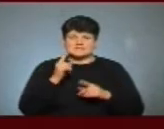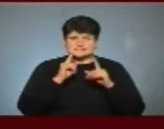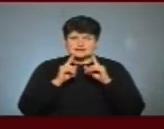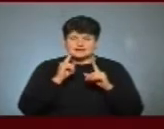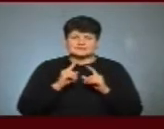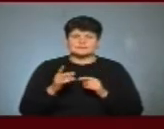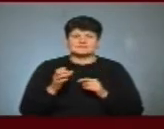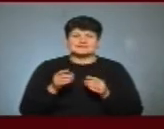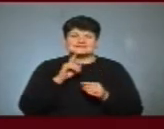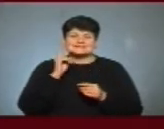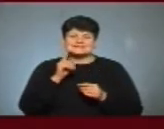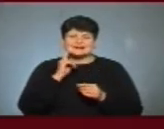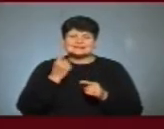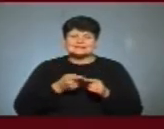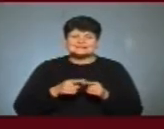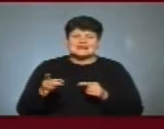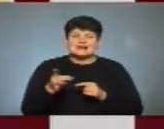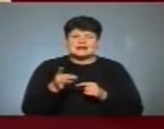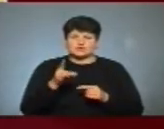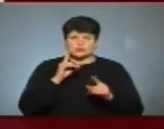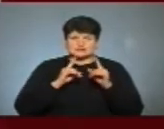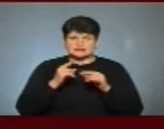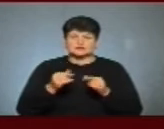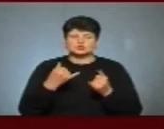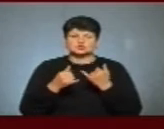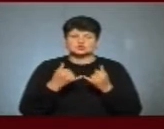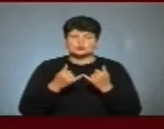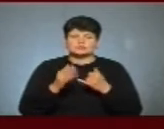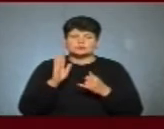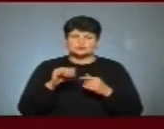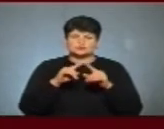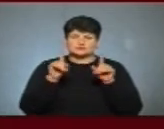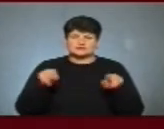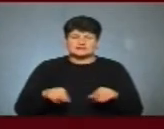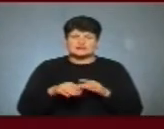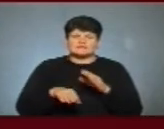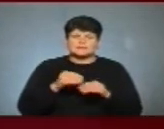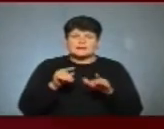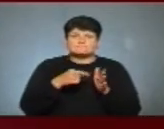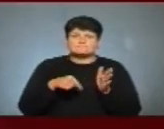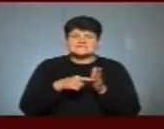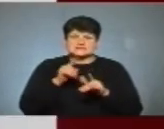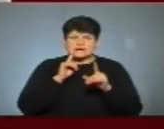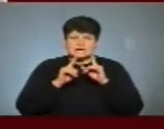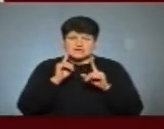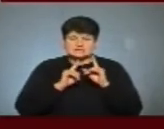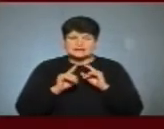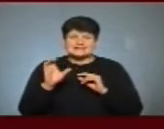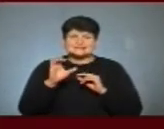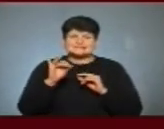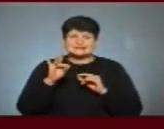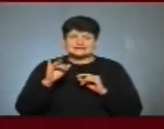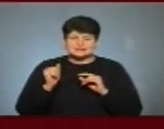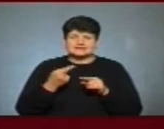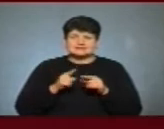-зеленим кольором для вибору депутатів районної ради. Світло-жовтими будуть бюлетені для вибору депутатів міської ради. Світло-сірими для